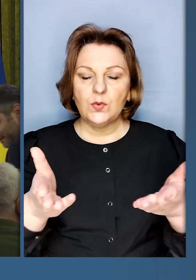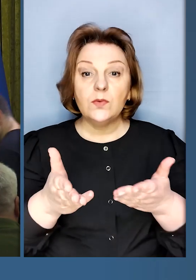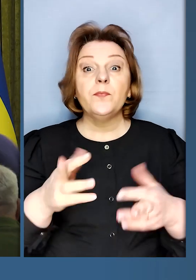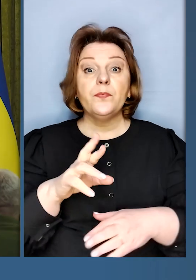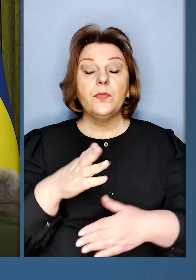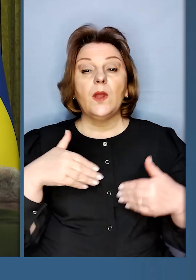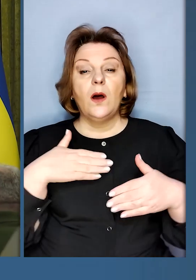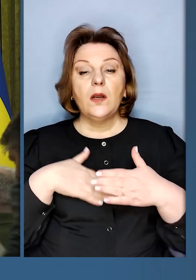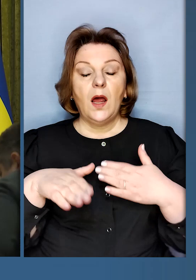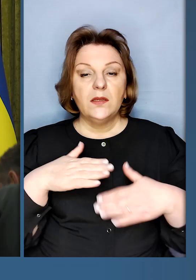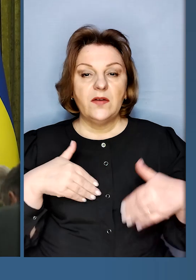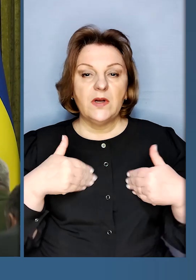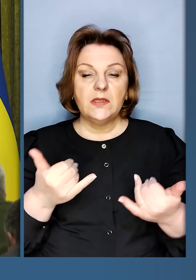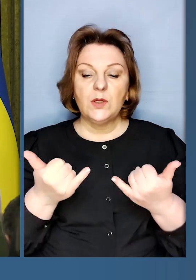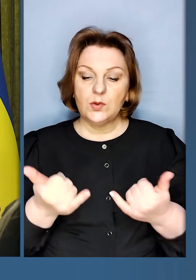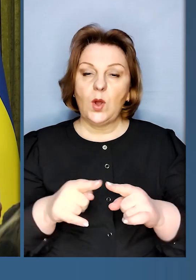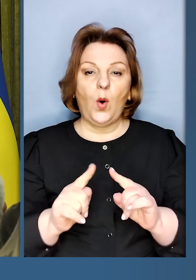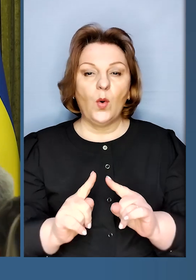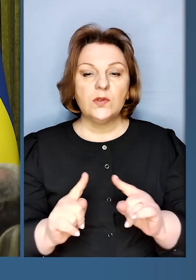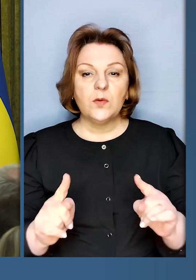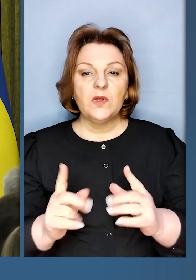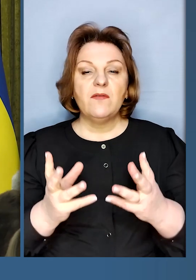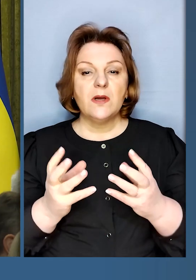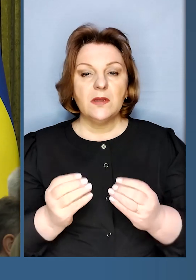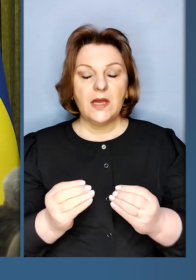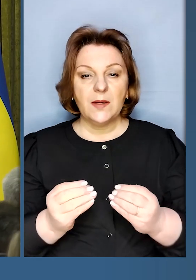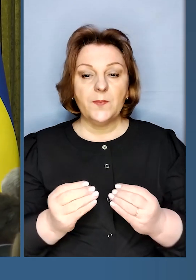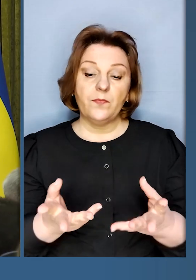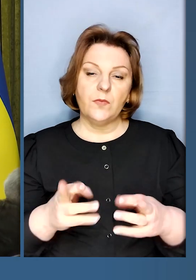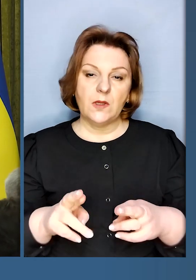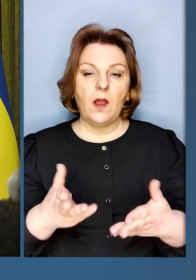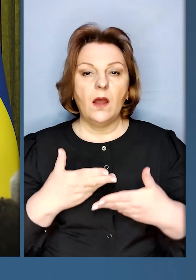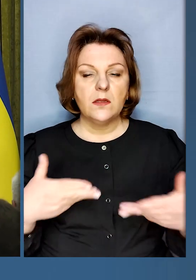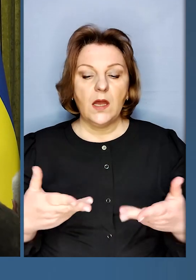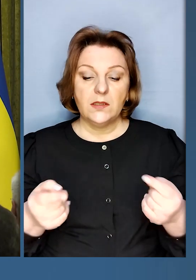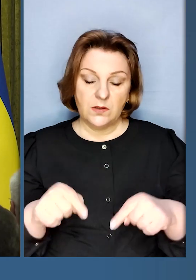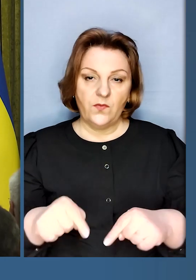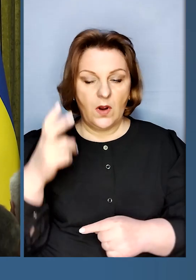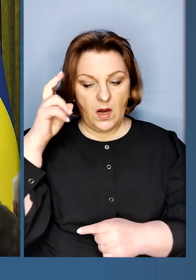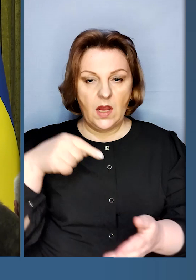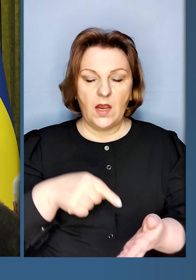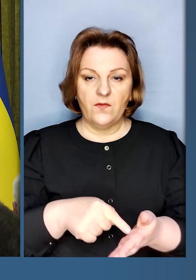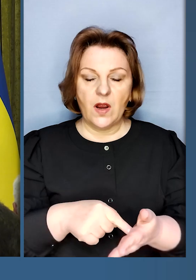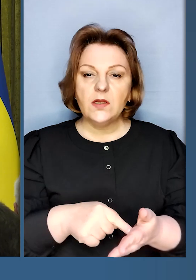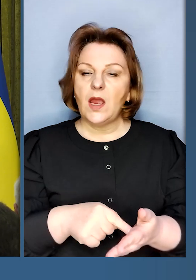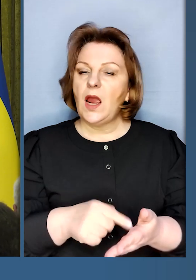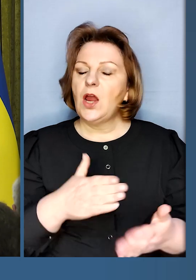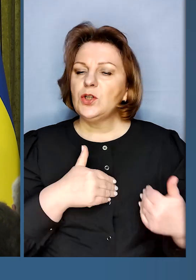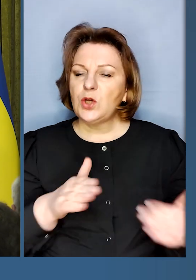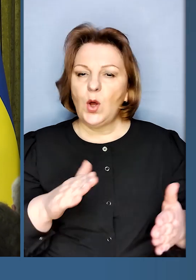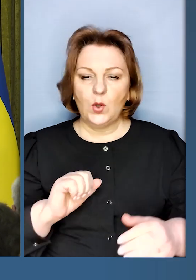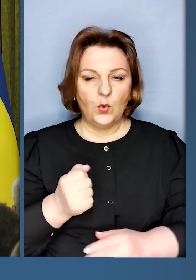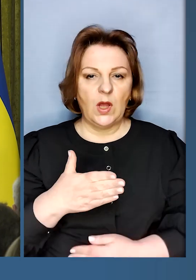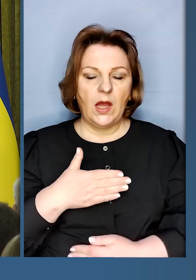Я радий вітати сьогодні в такий особливий день для нас в Києві, щирого друга нашої країни,